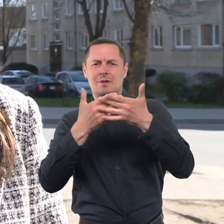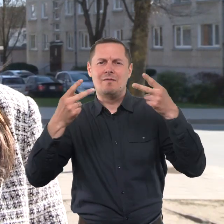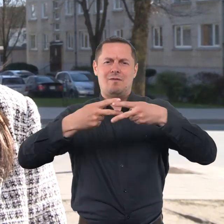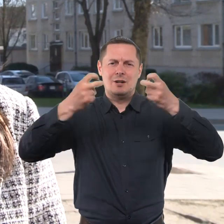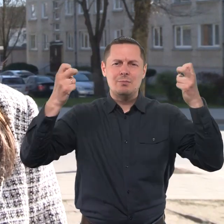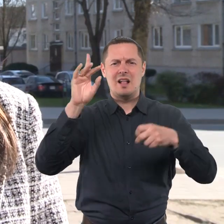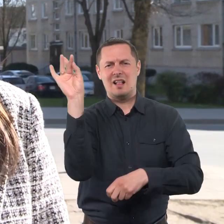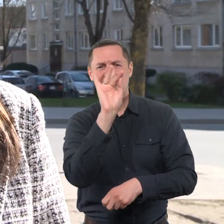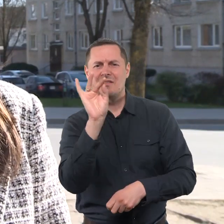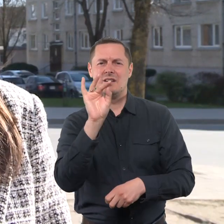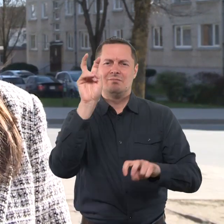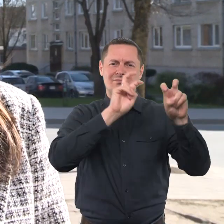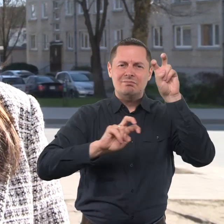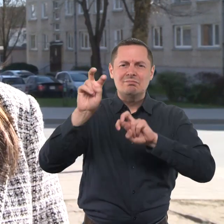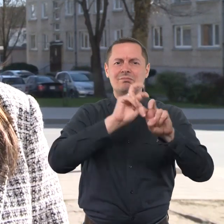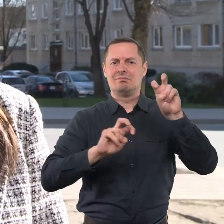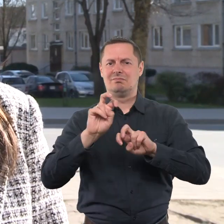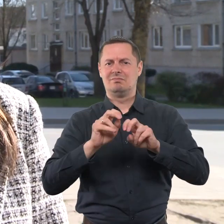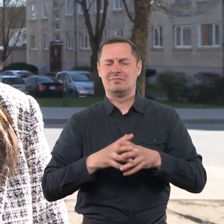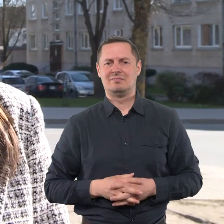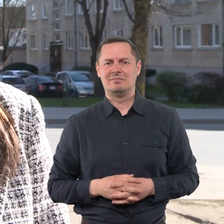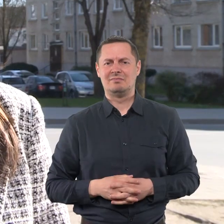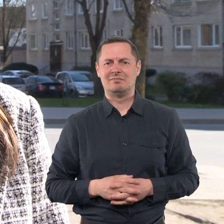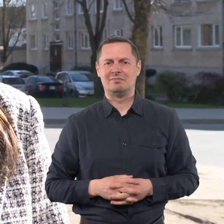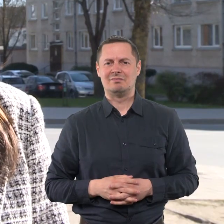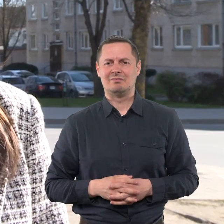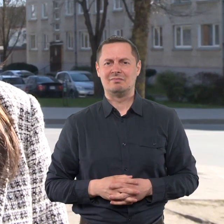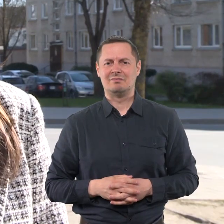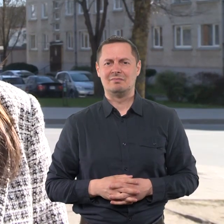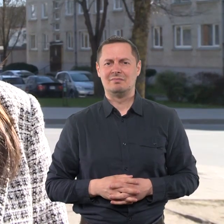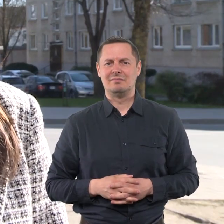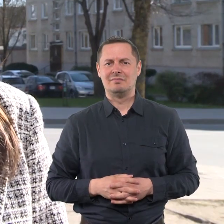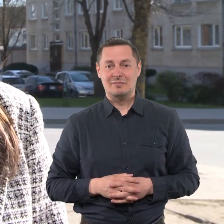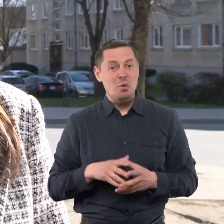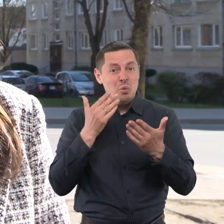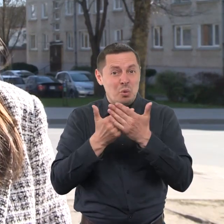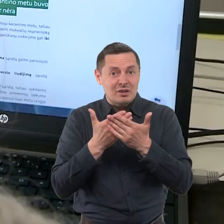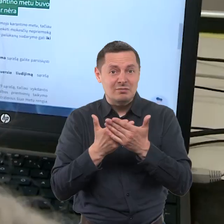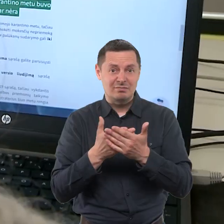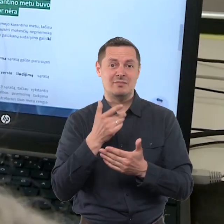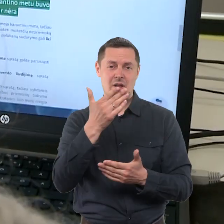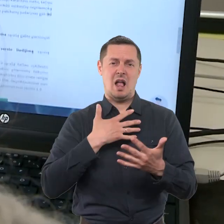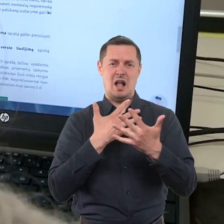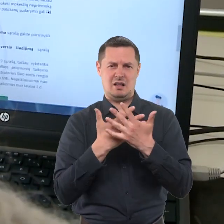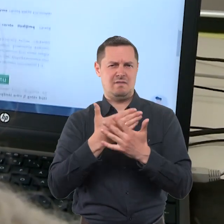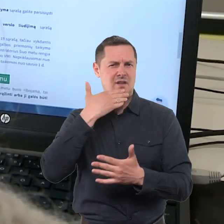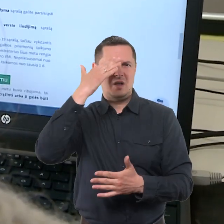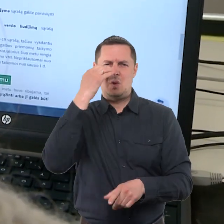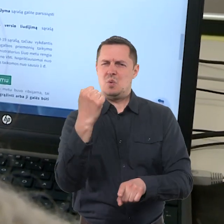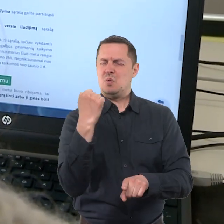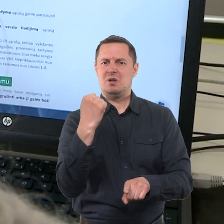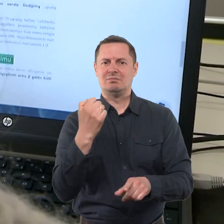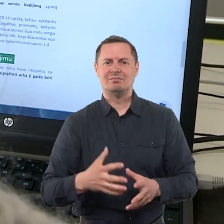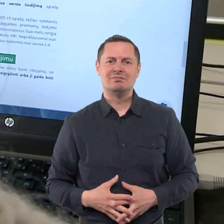restoranai ir kavinės, pradeda ieškoti sezoninių darbuotojų, nes plečia savo veiklą. Kovo mėnesį darbdavį